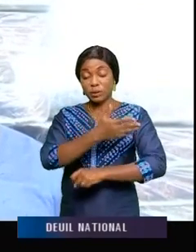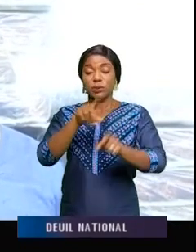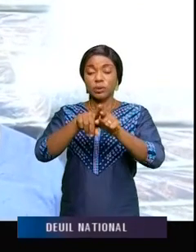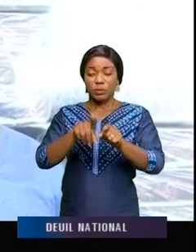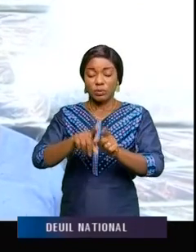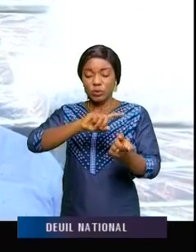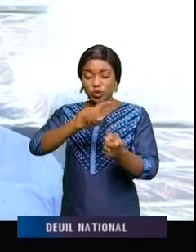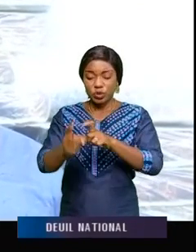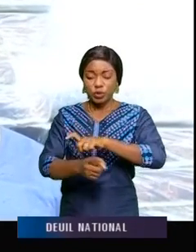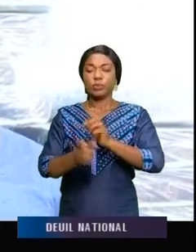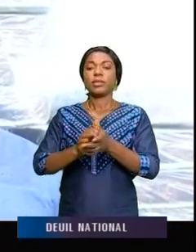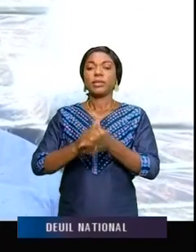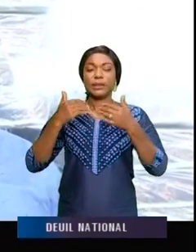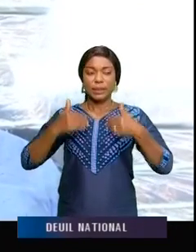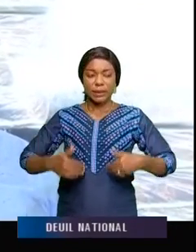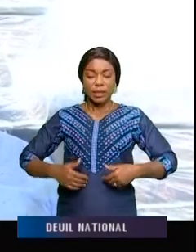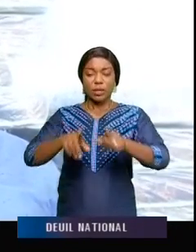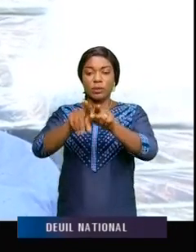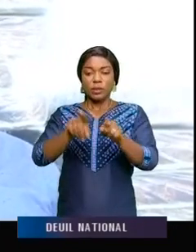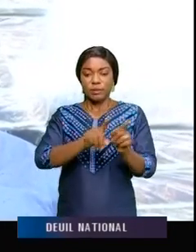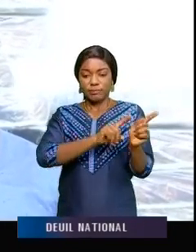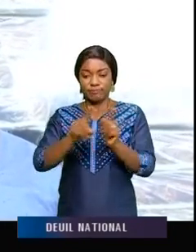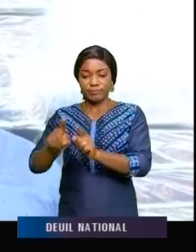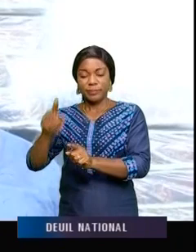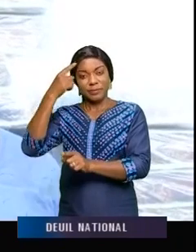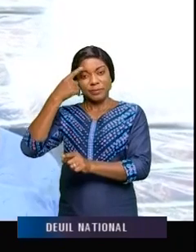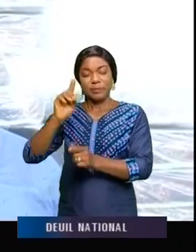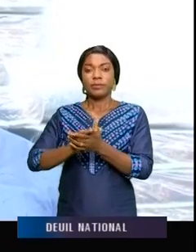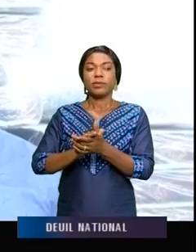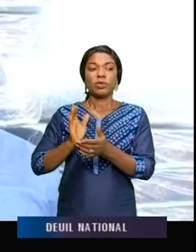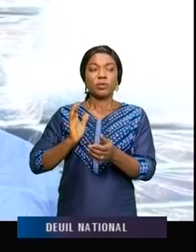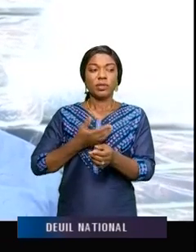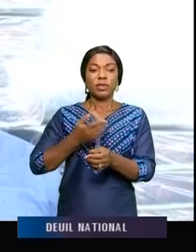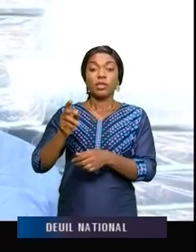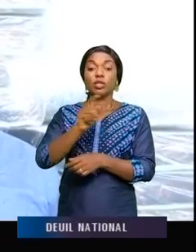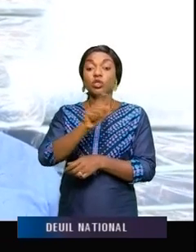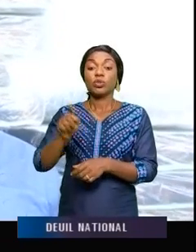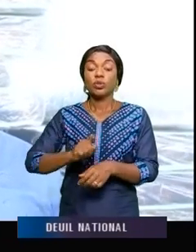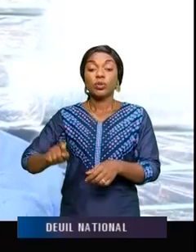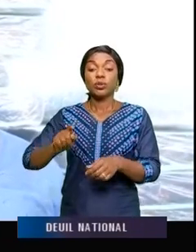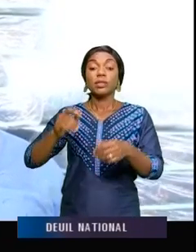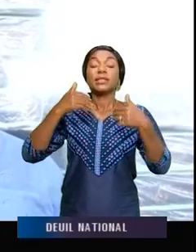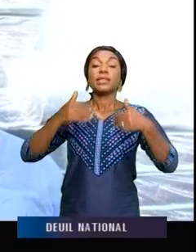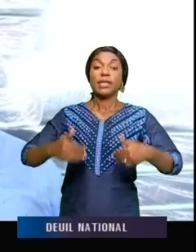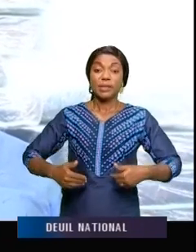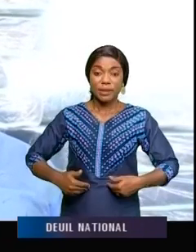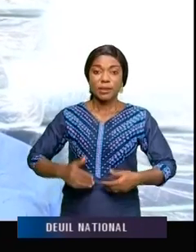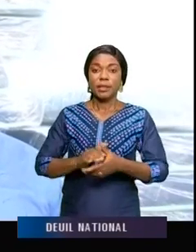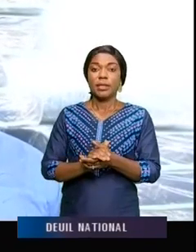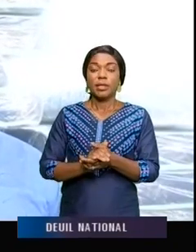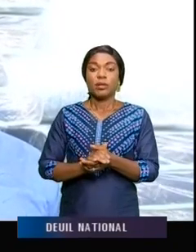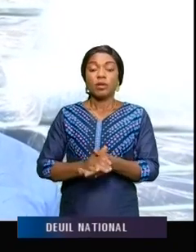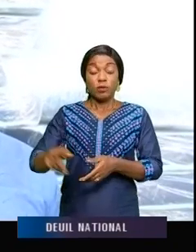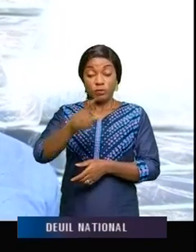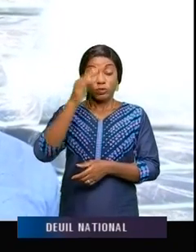'appui, n'est-ce pas, aux médecins, de notre zone de santé. C'est-à des divisions progressives de la santé, parce que vous